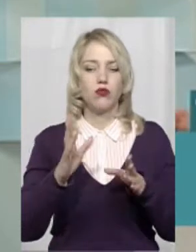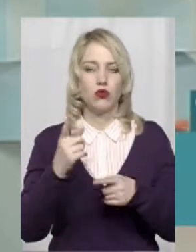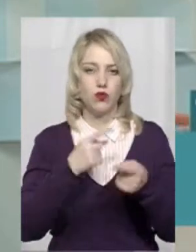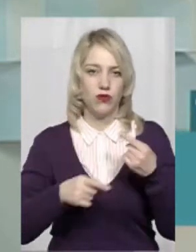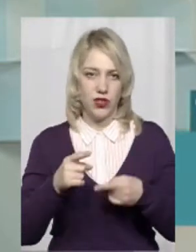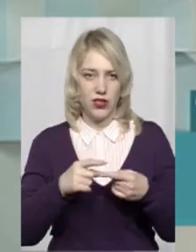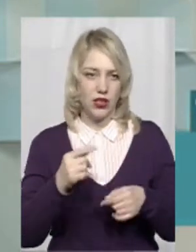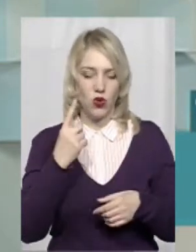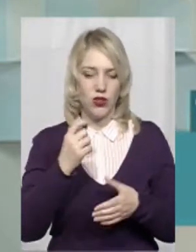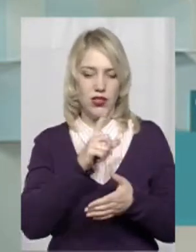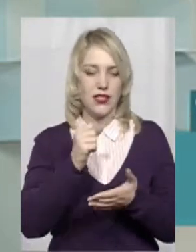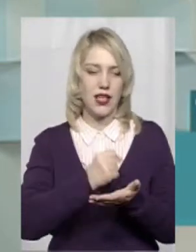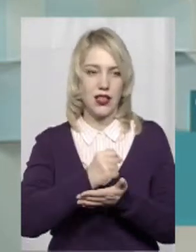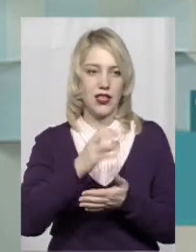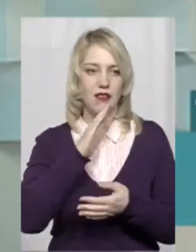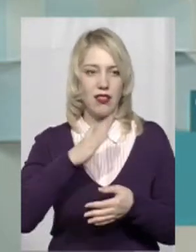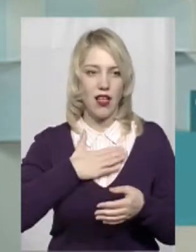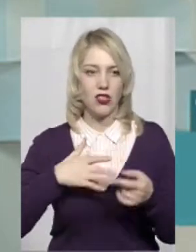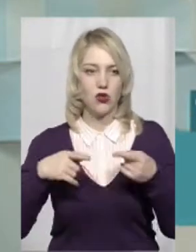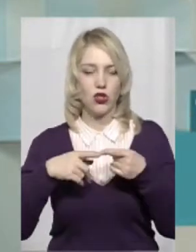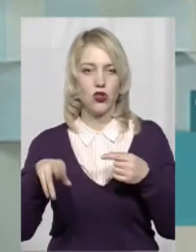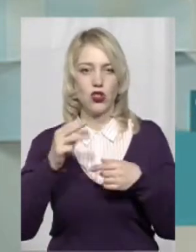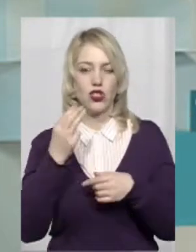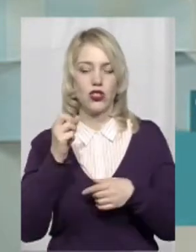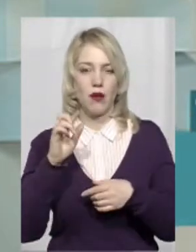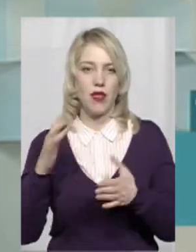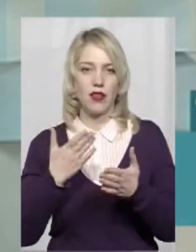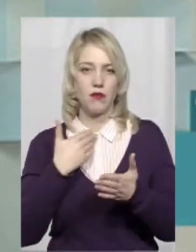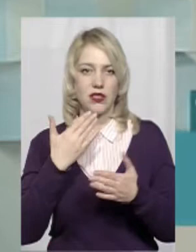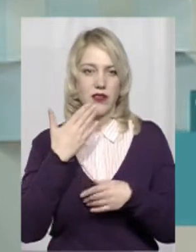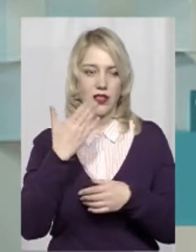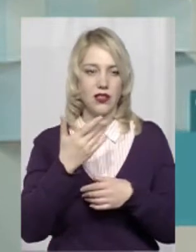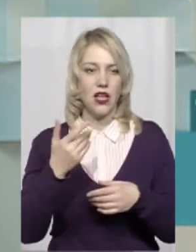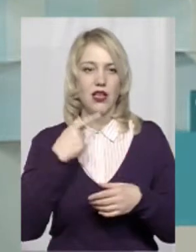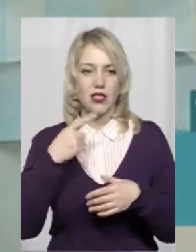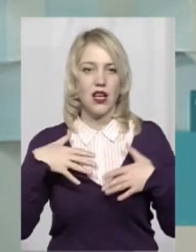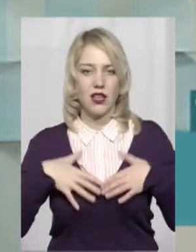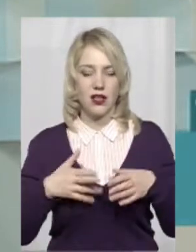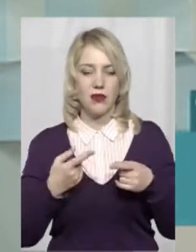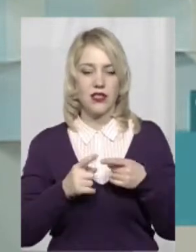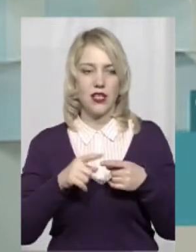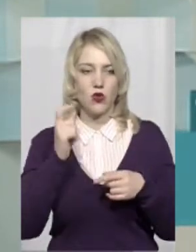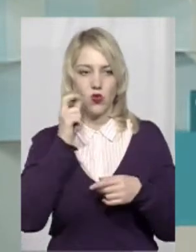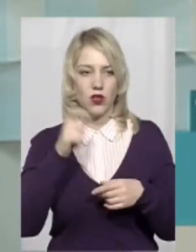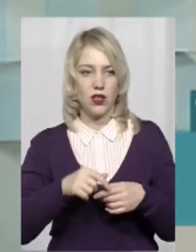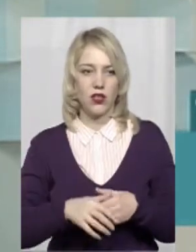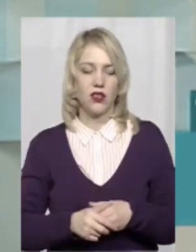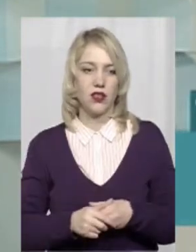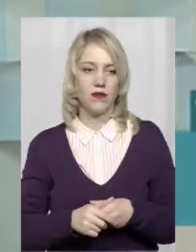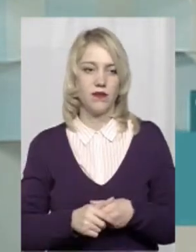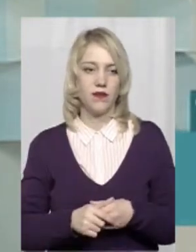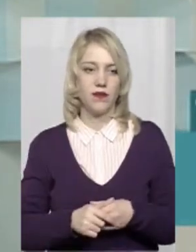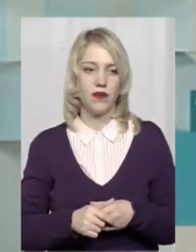кандидатів на наше уточнення, саме до штабу, який ми звертались, сказав, що Крим – це Україна, і він має повернутися.